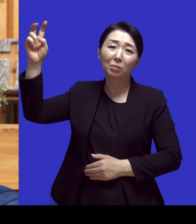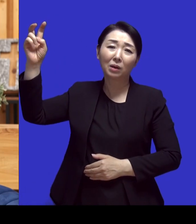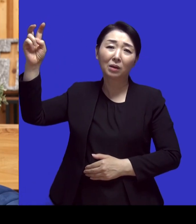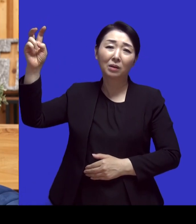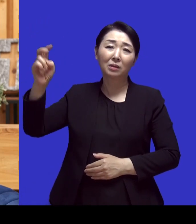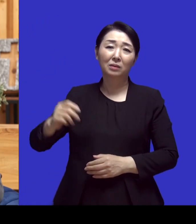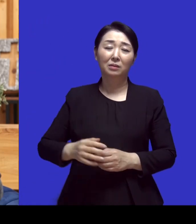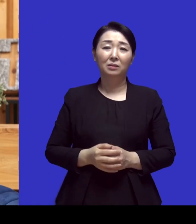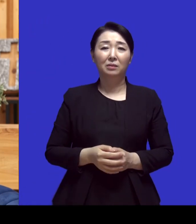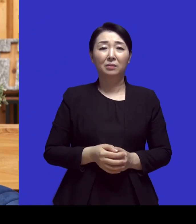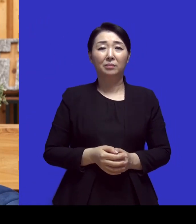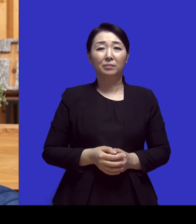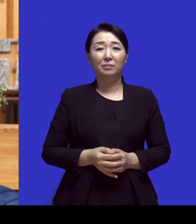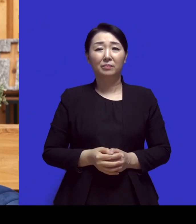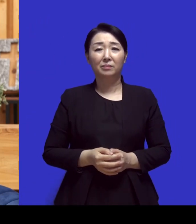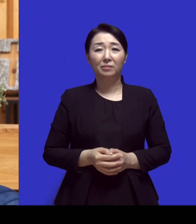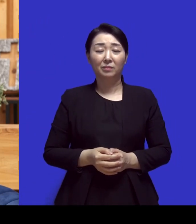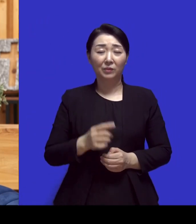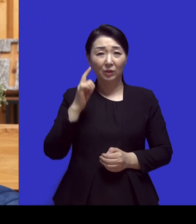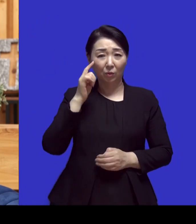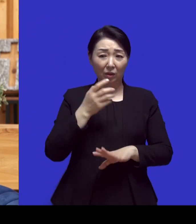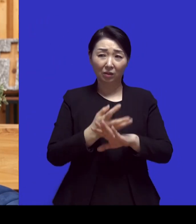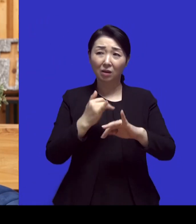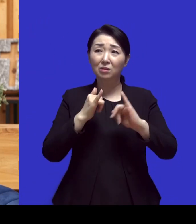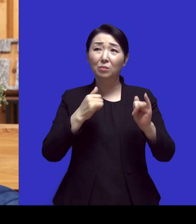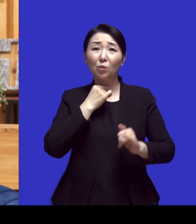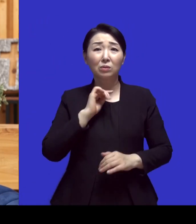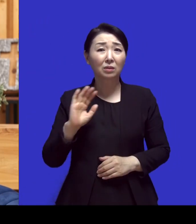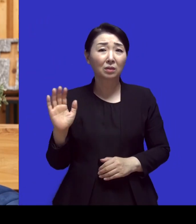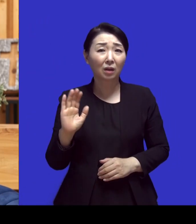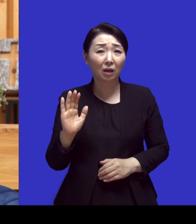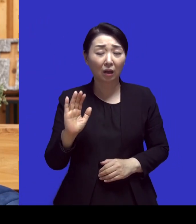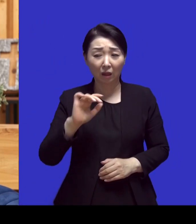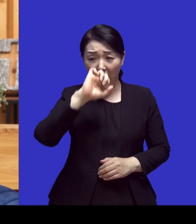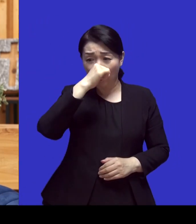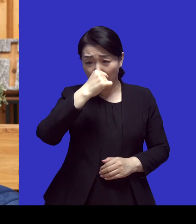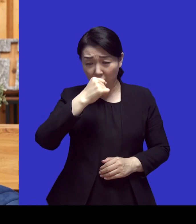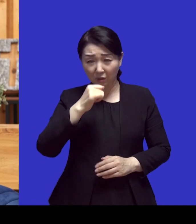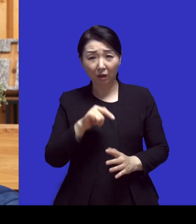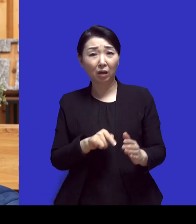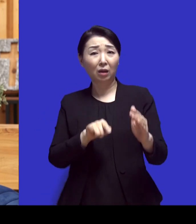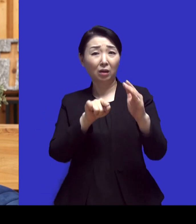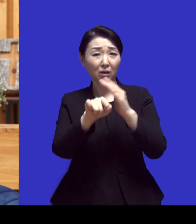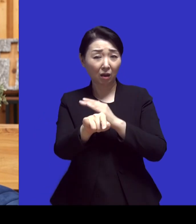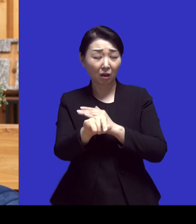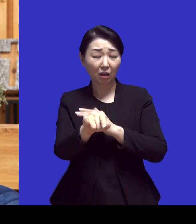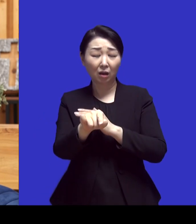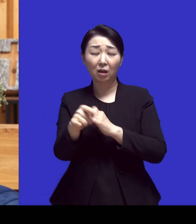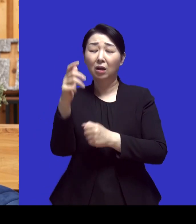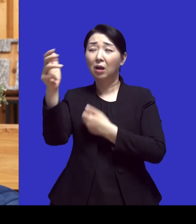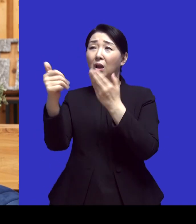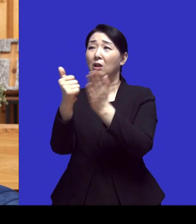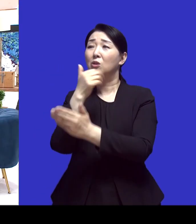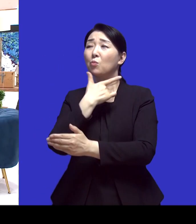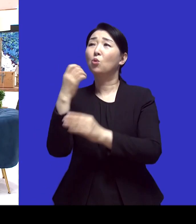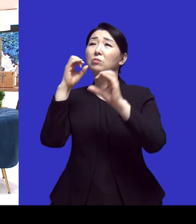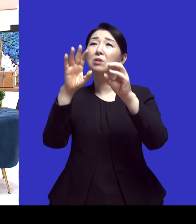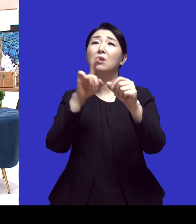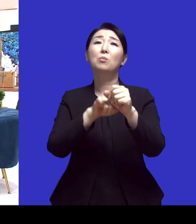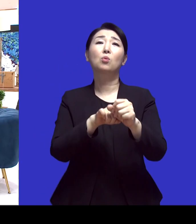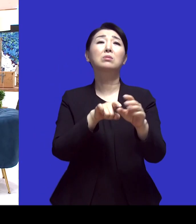이렇게 남들이 선호하지 않은 머나먼 아프리카 땅에 하나님 보금 들고 찾아가서 그들에게